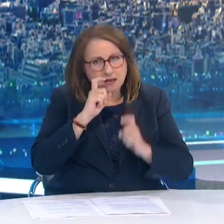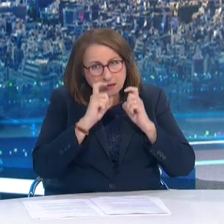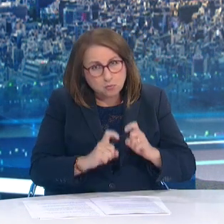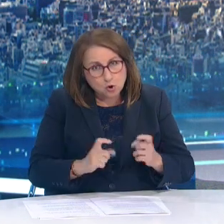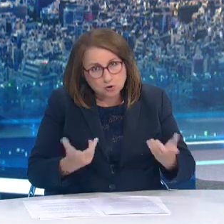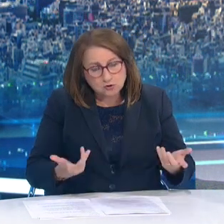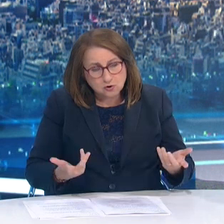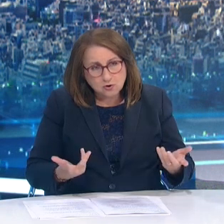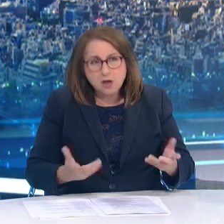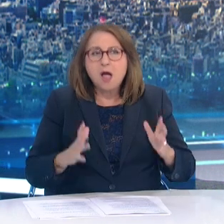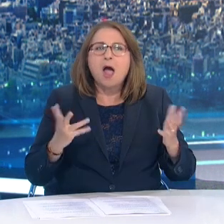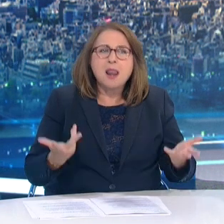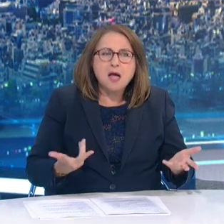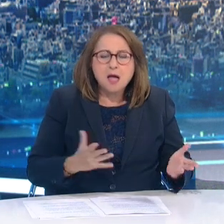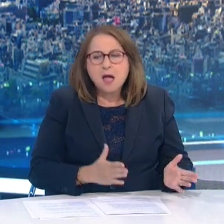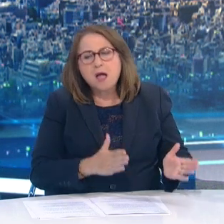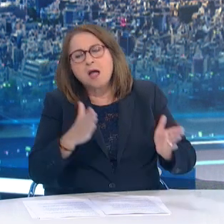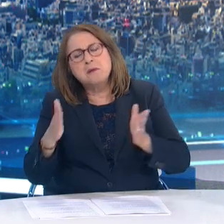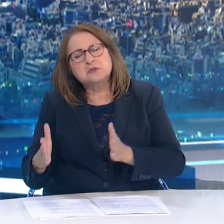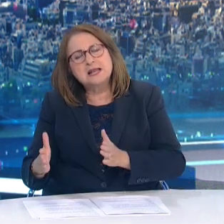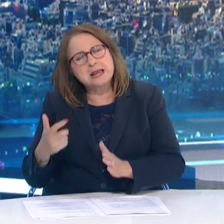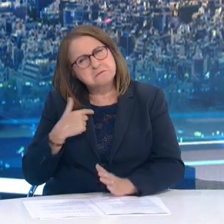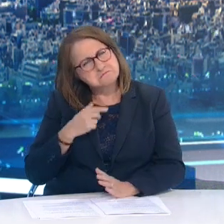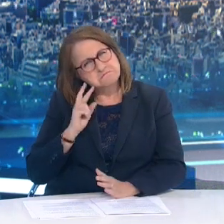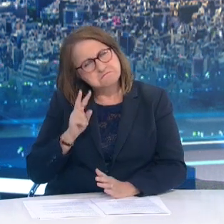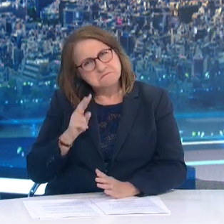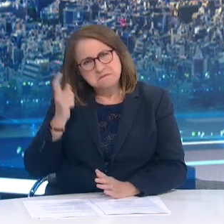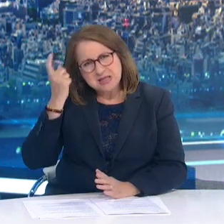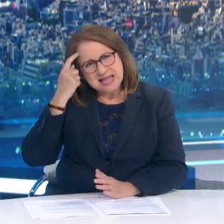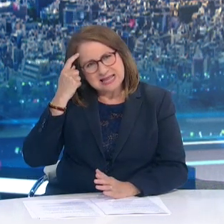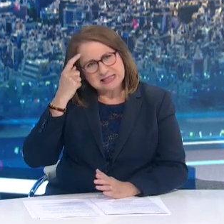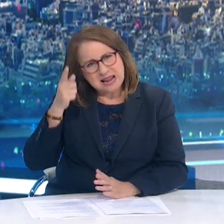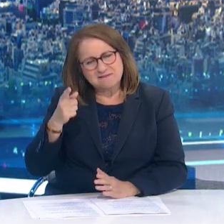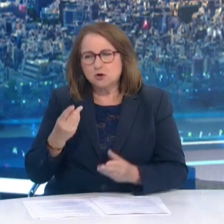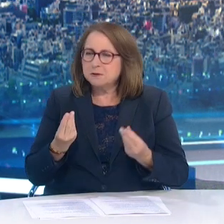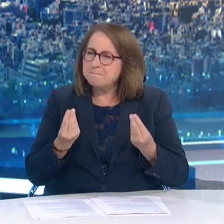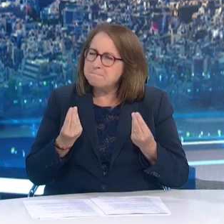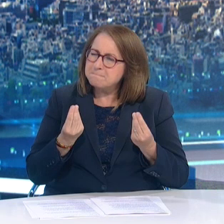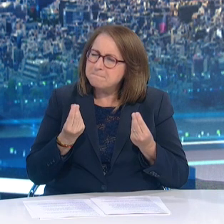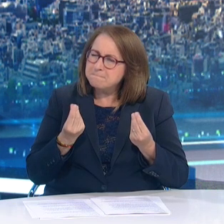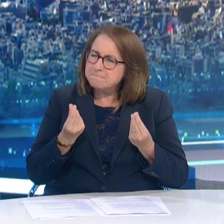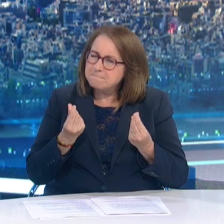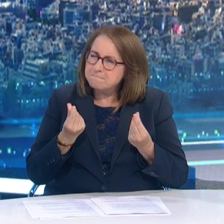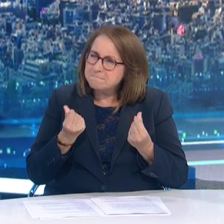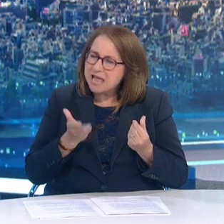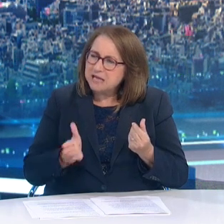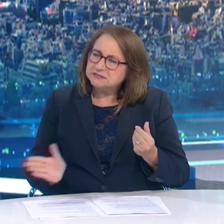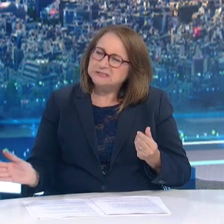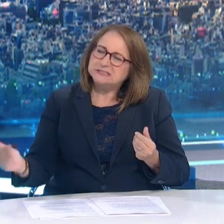Ωστόσο, αντιλαμβάνομαι ότι υπάρχει ένα είδος εμέσους πλήν σαφώς